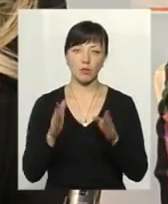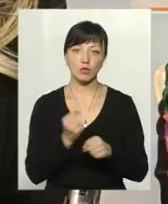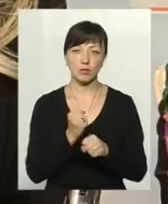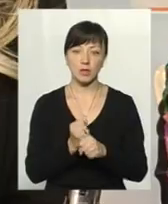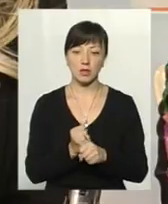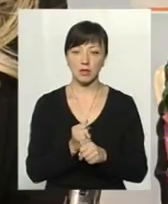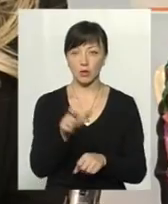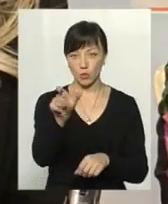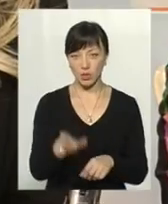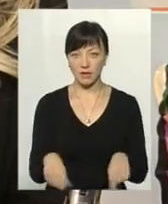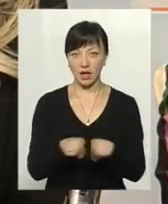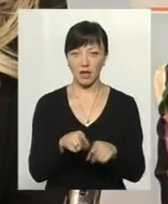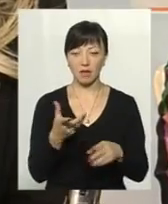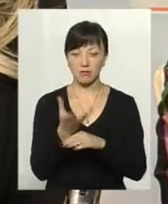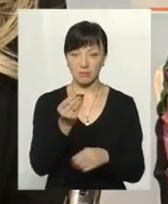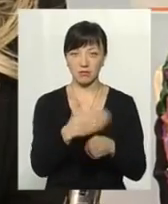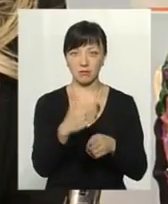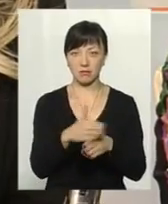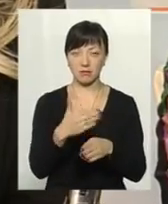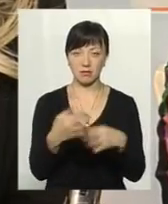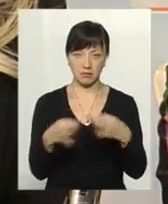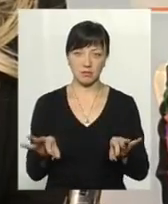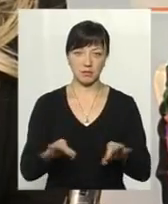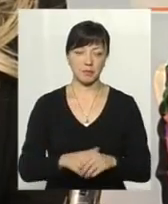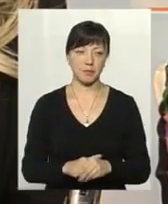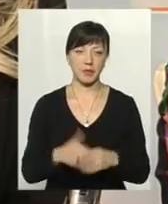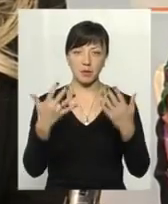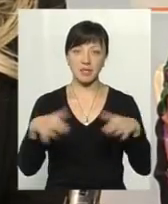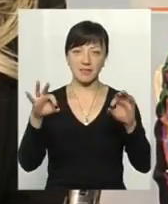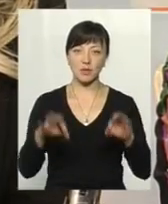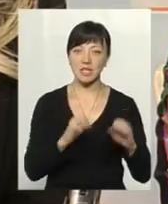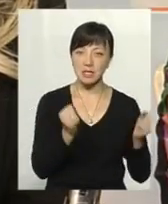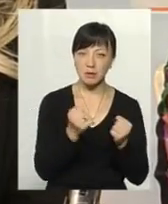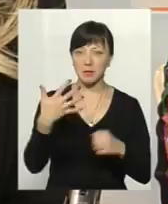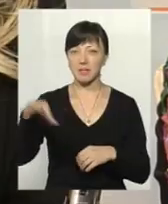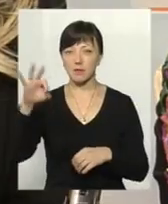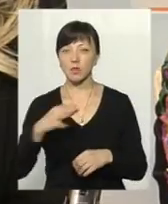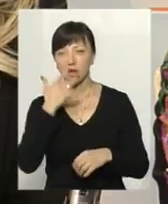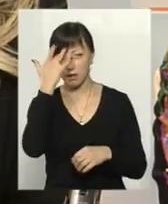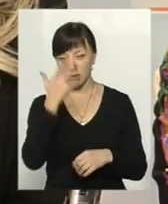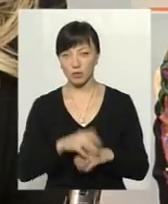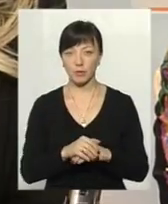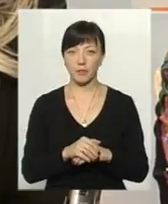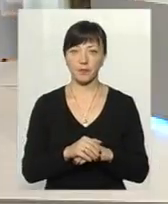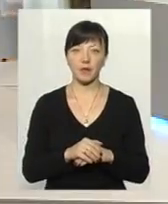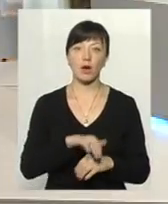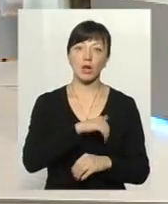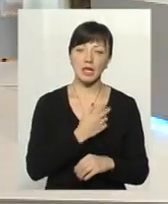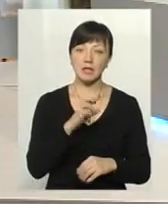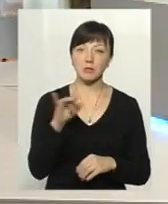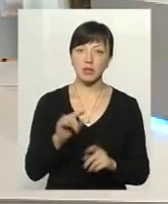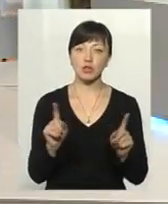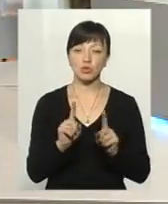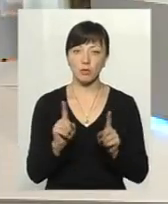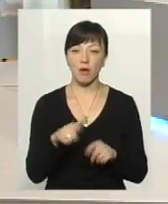споживачам отакі розрахунки 50% в зимку, 50% в літку. Хотілося б, звичайно, щоб